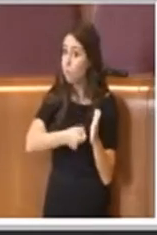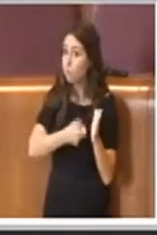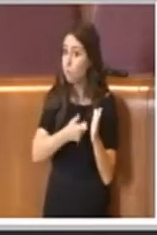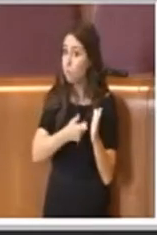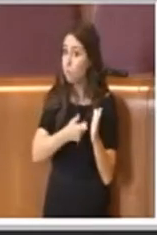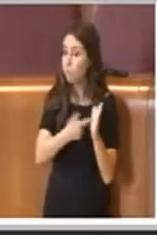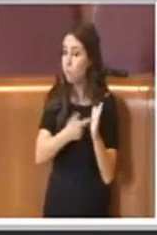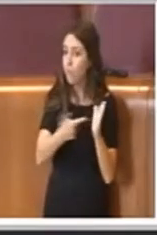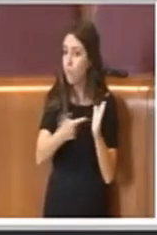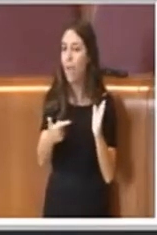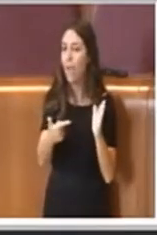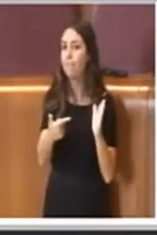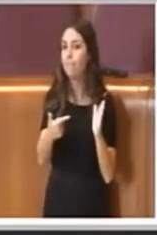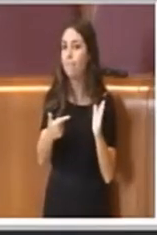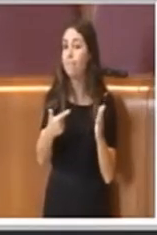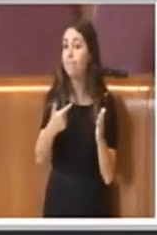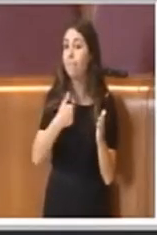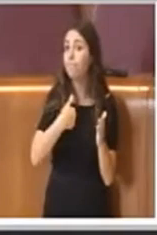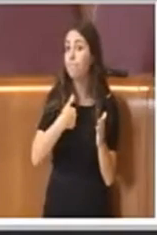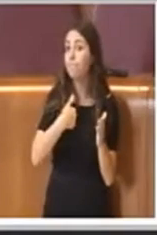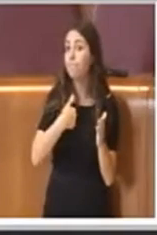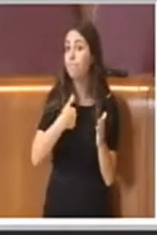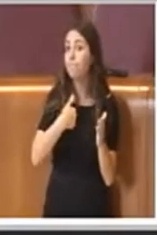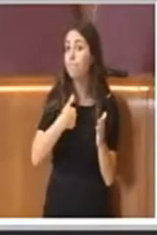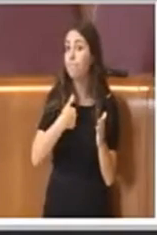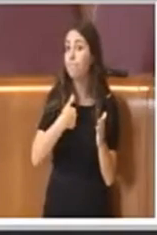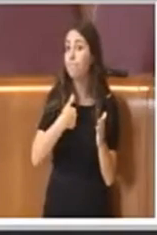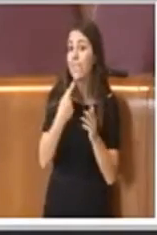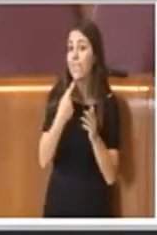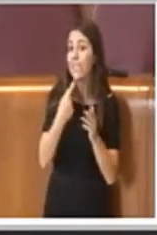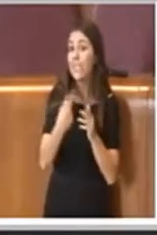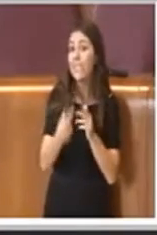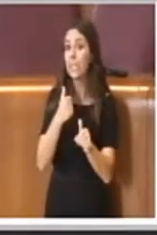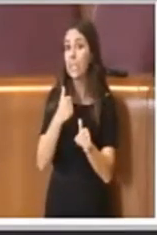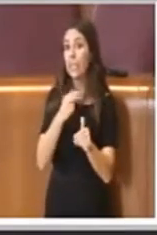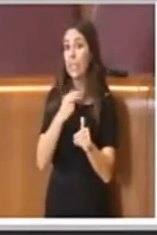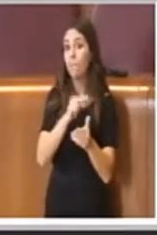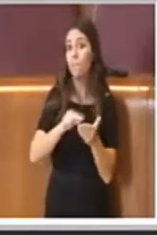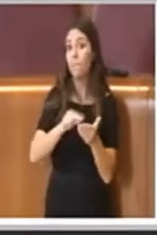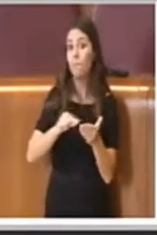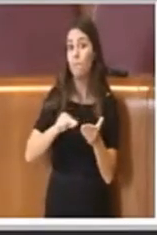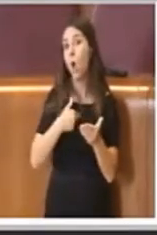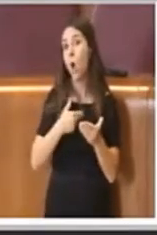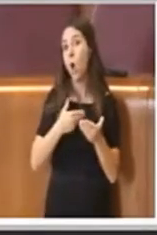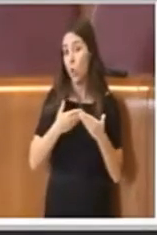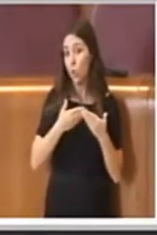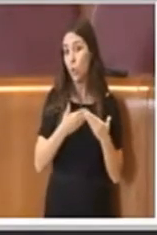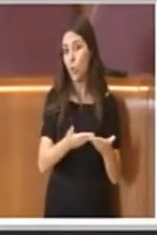e io preannuncio che non farò dichiarazione di voto e lo voteremo favorevolmente grazie Presidente